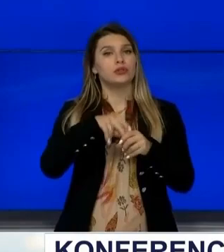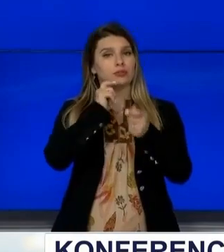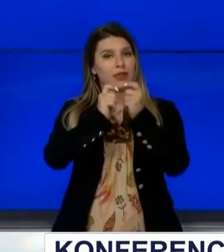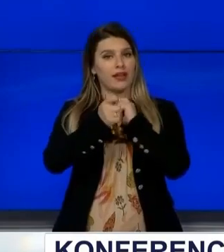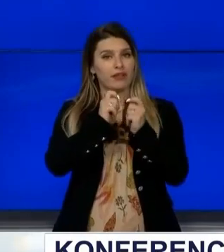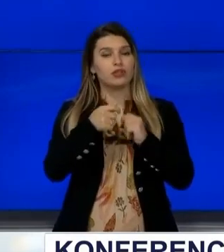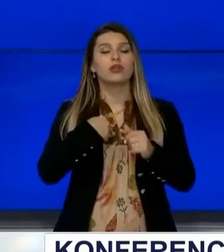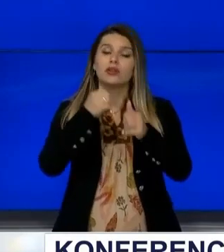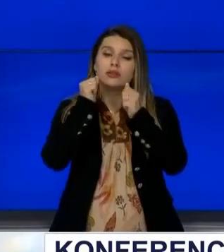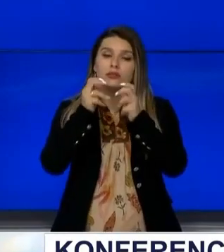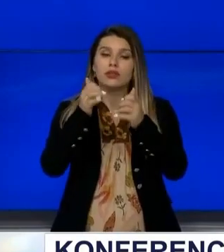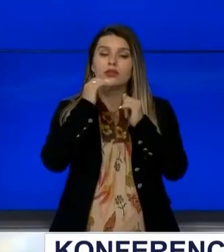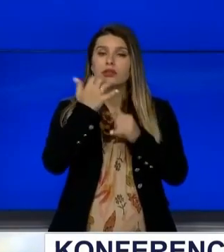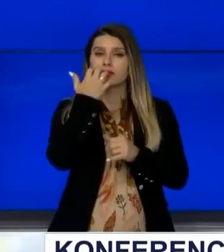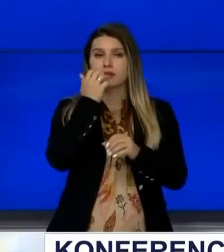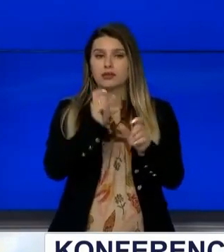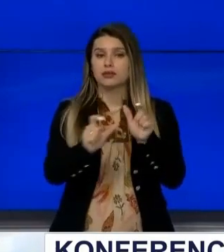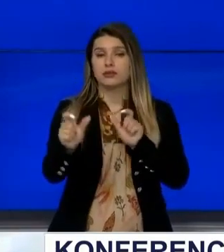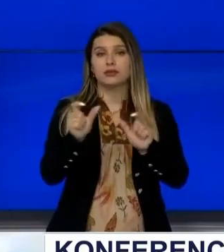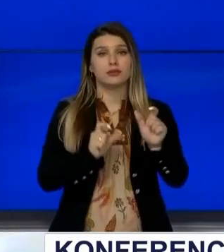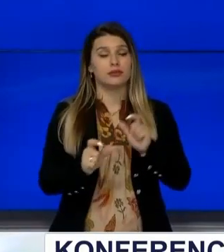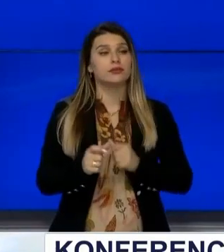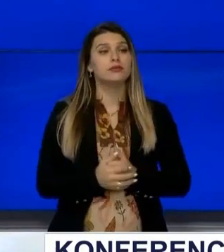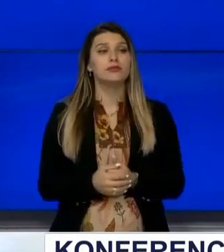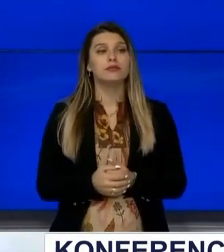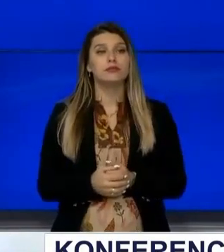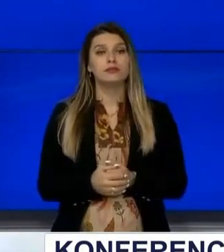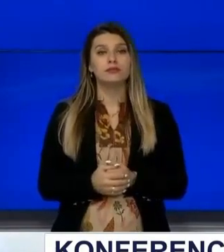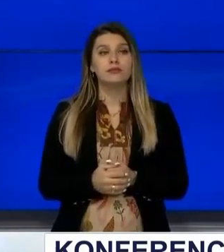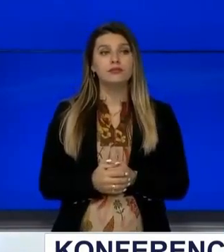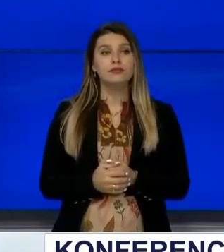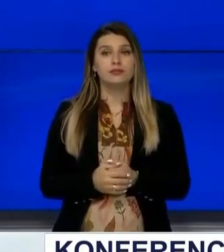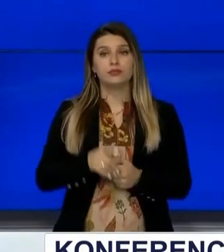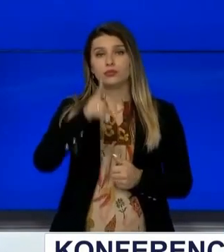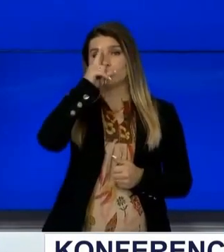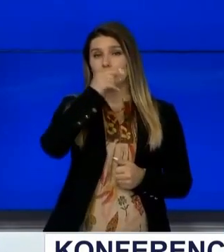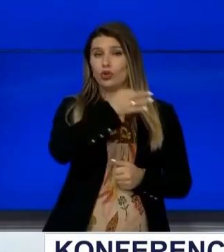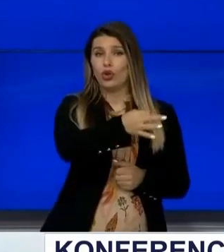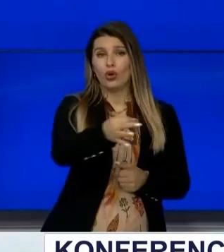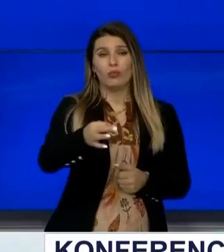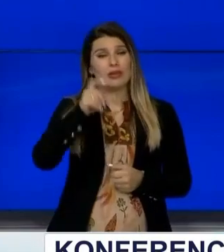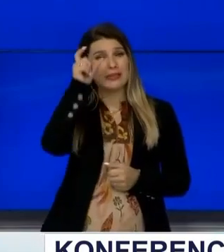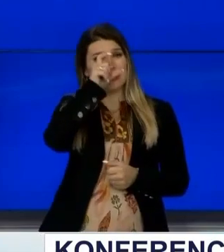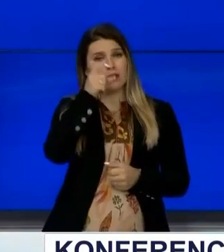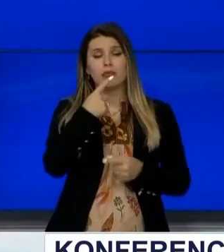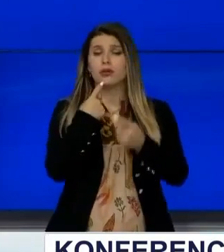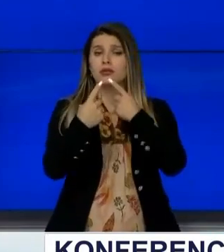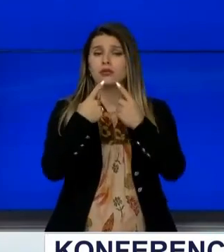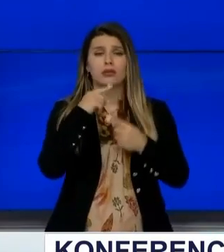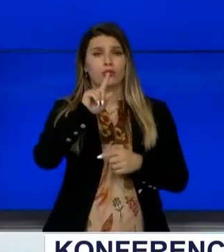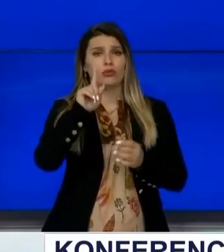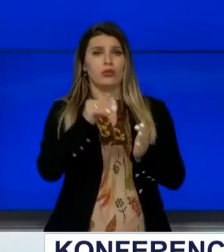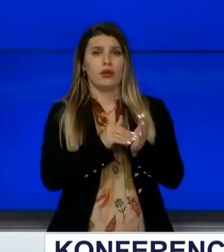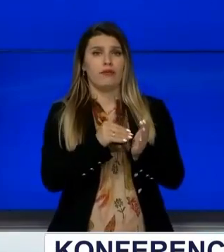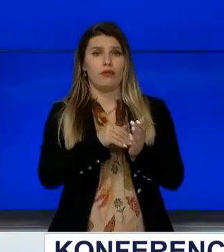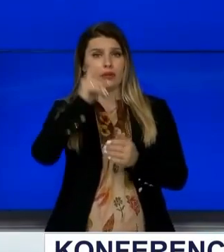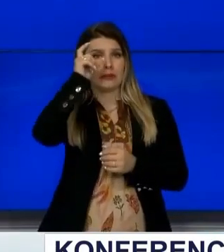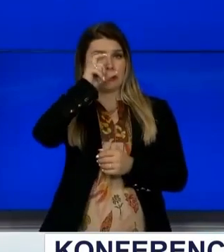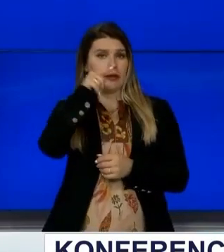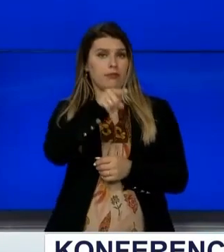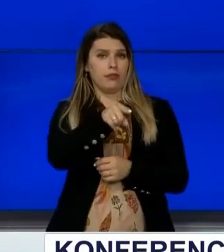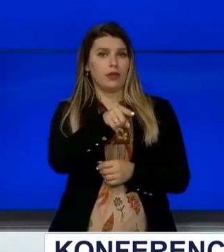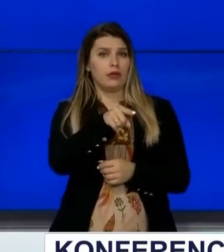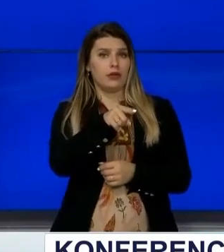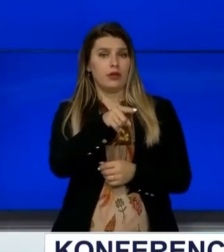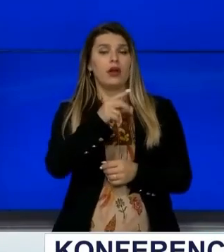kujdesu gjithë dhe dhe që të respektuot kjo marveshë Asociacioni nuk diskutuot, ka tema tjera për të